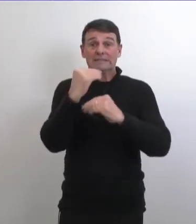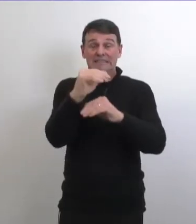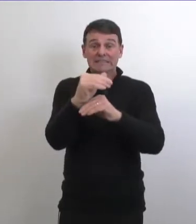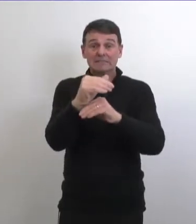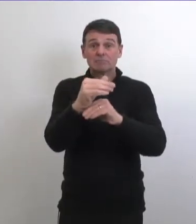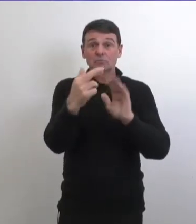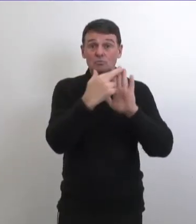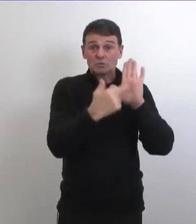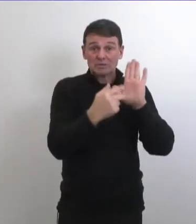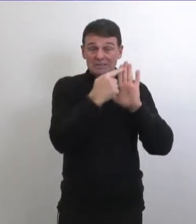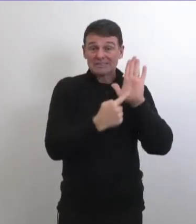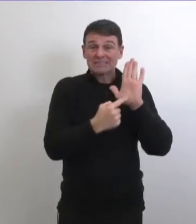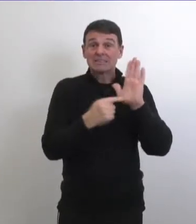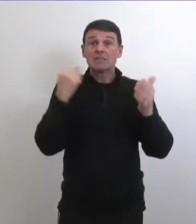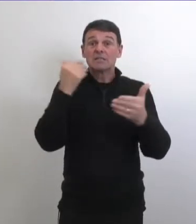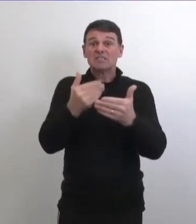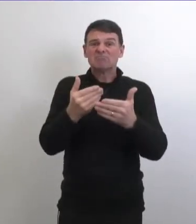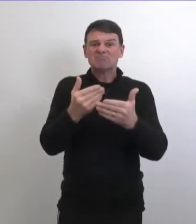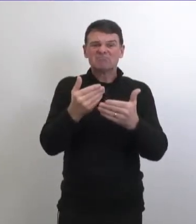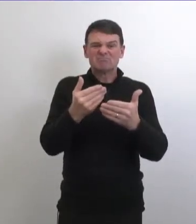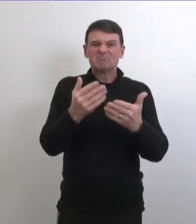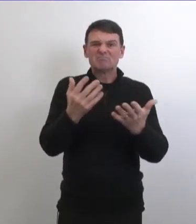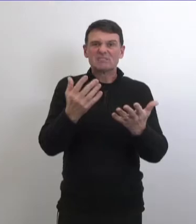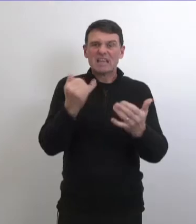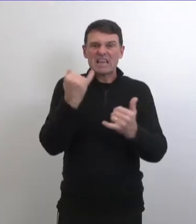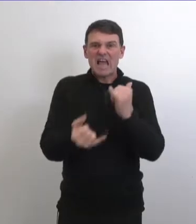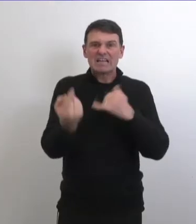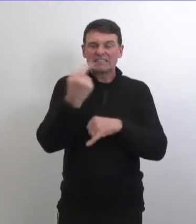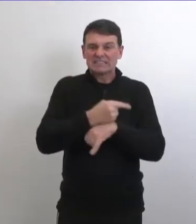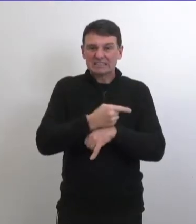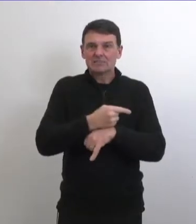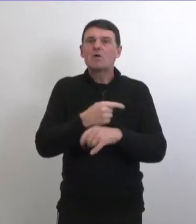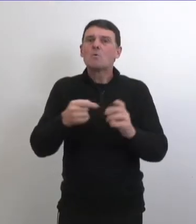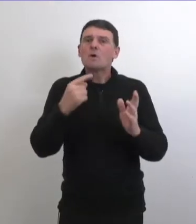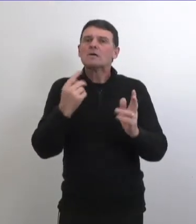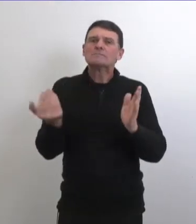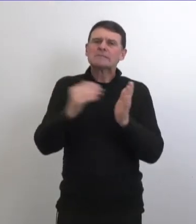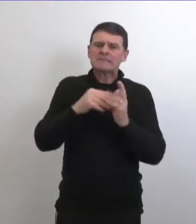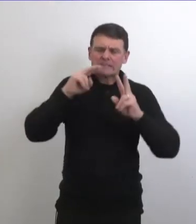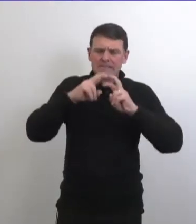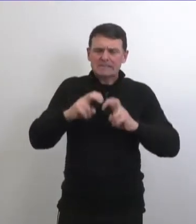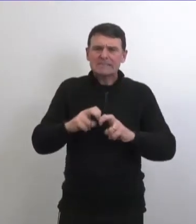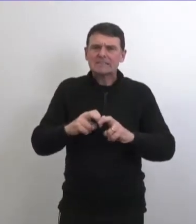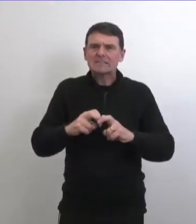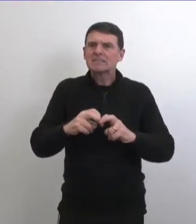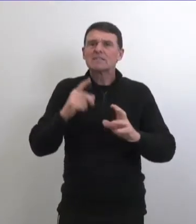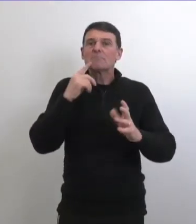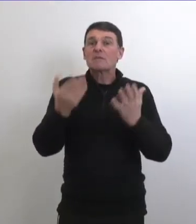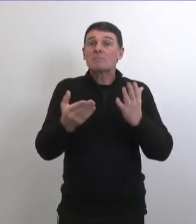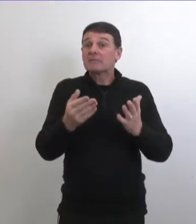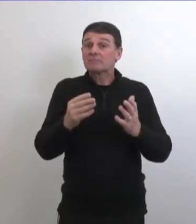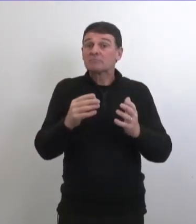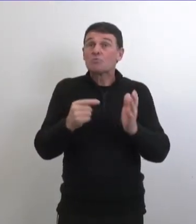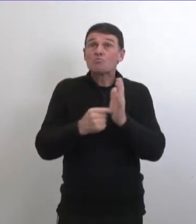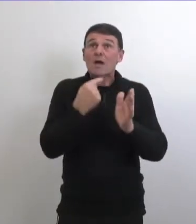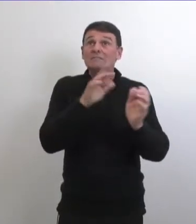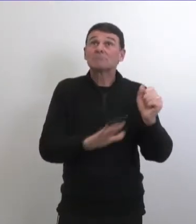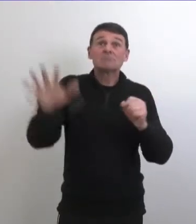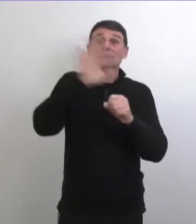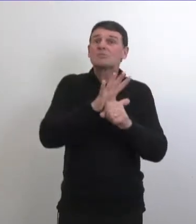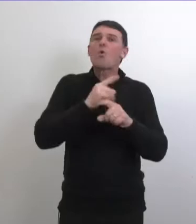ordres de santé publique on aura une meilleure idée des restrictions qui pourrait demeurer de quoi ça va avoir l'air